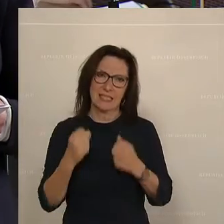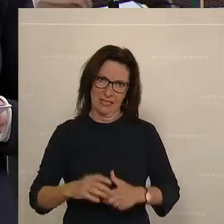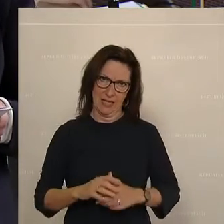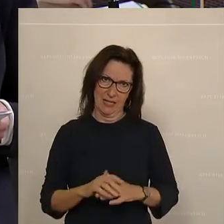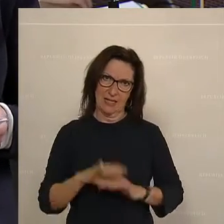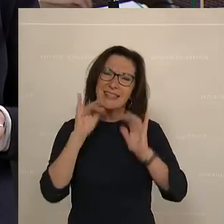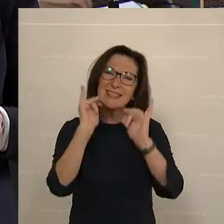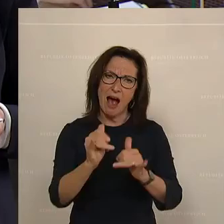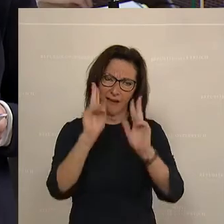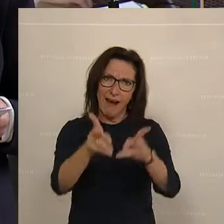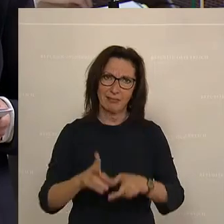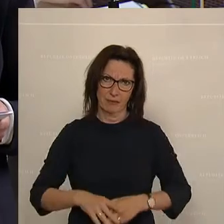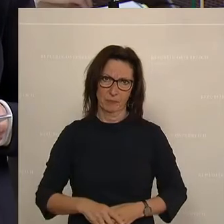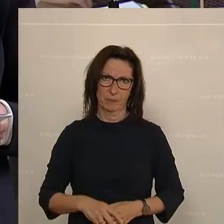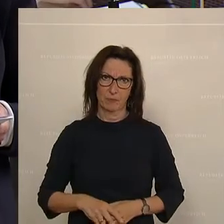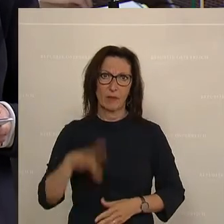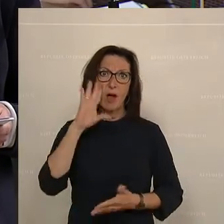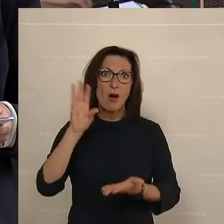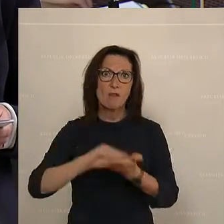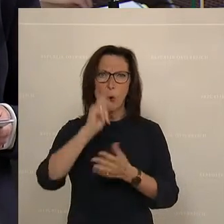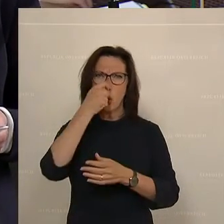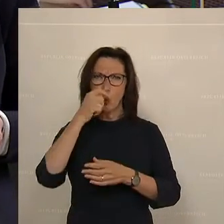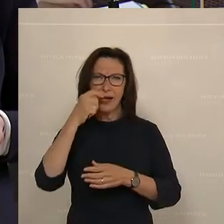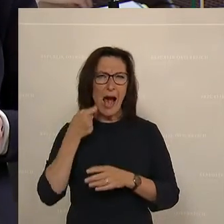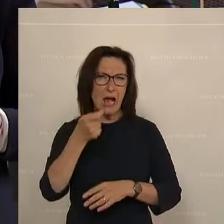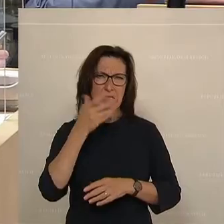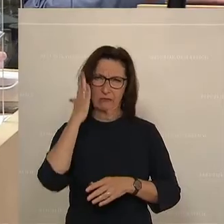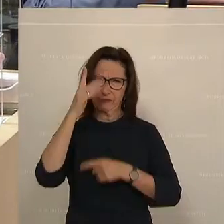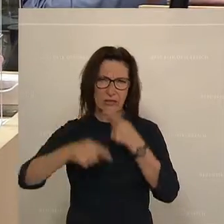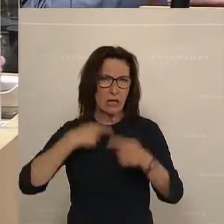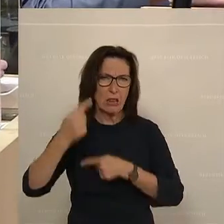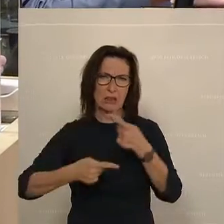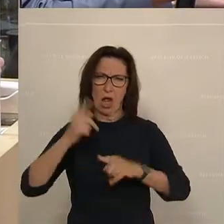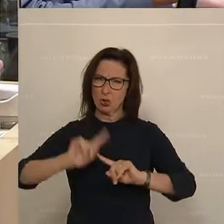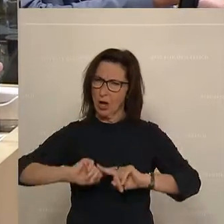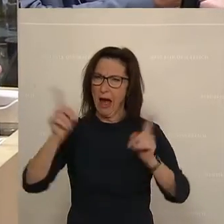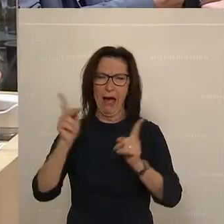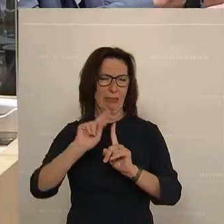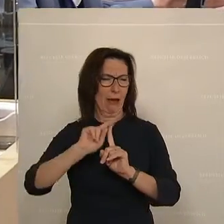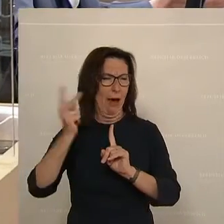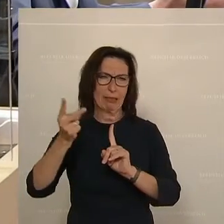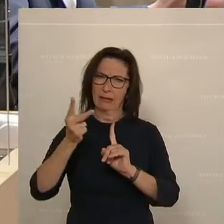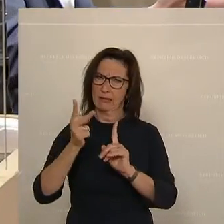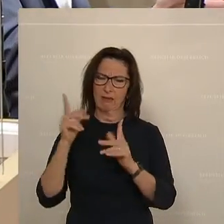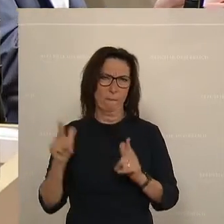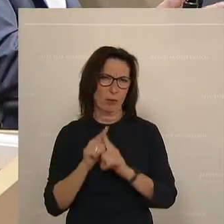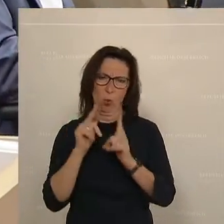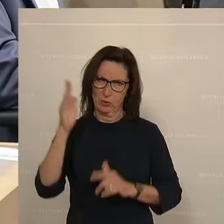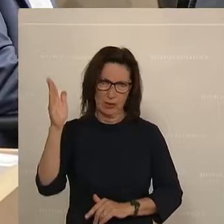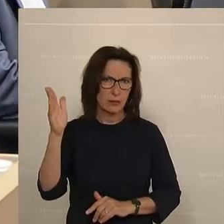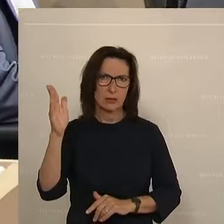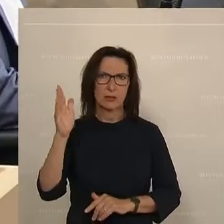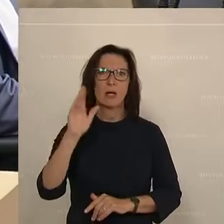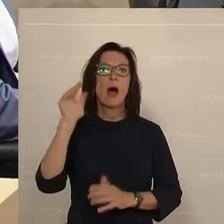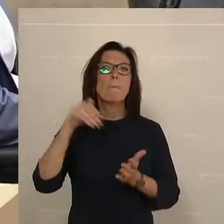Wir werden Gasheizungen in den Wohnungen tauschen, durch bessere, modernere Alternativen ersetzen. Wir werden Gas